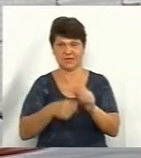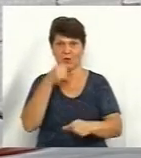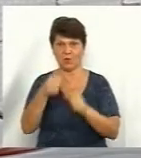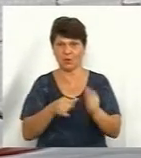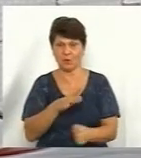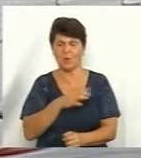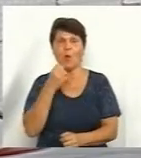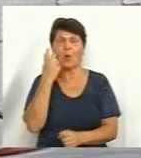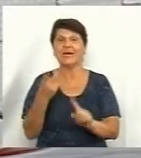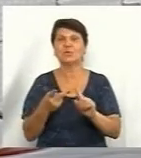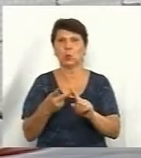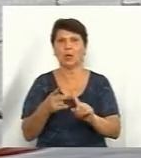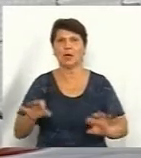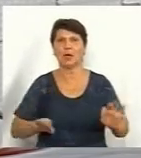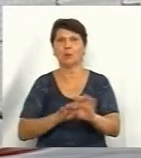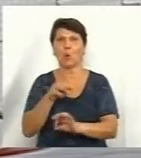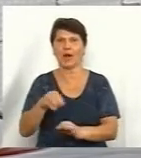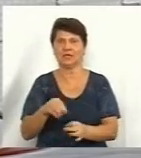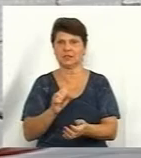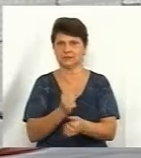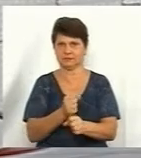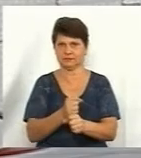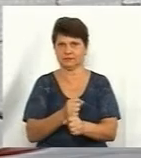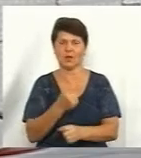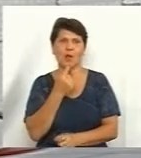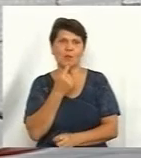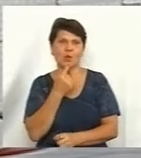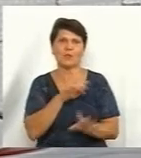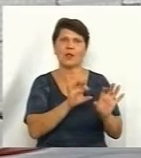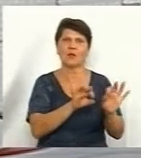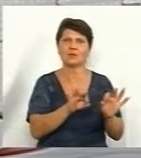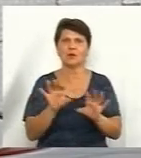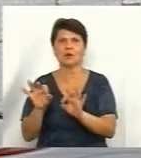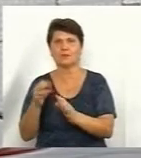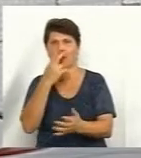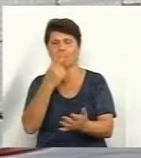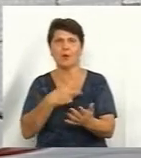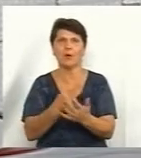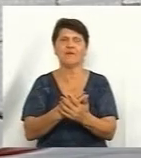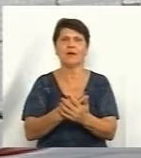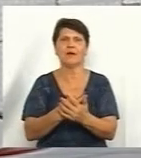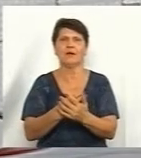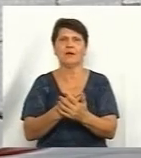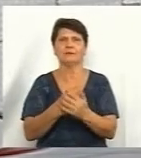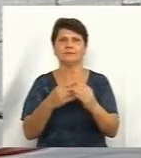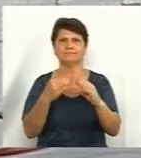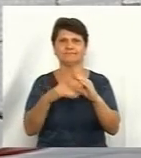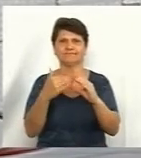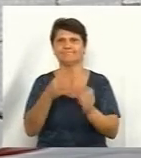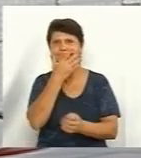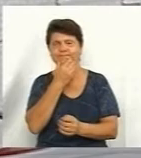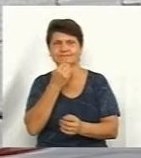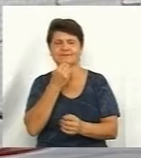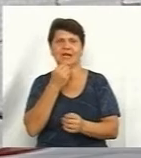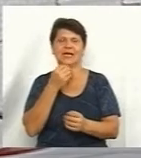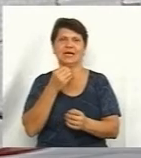вони виготовили другий проєкт. Вони пробували розповідати, показувати гарні слайди, який це має бути сміттєпереробний